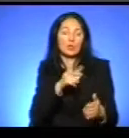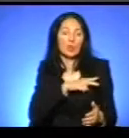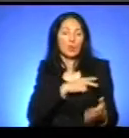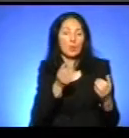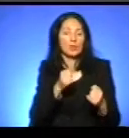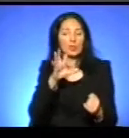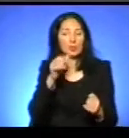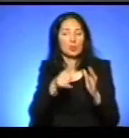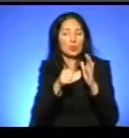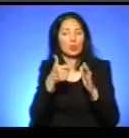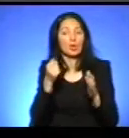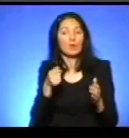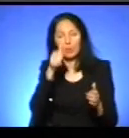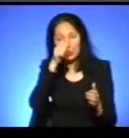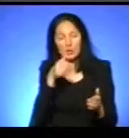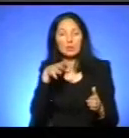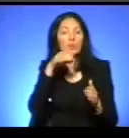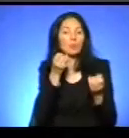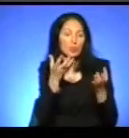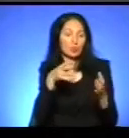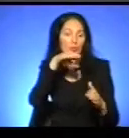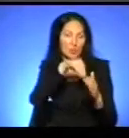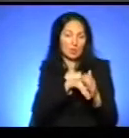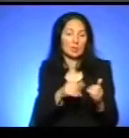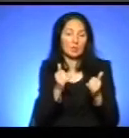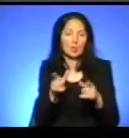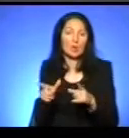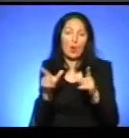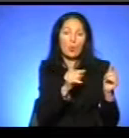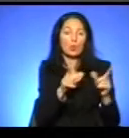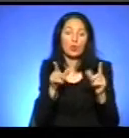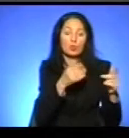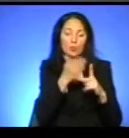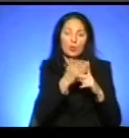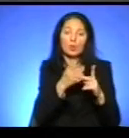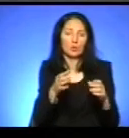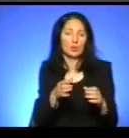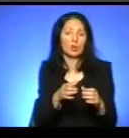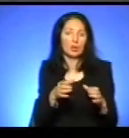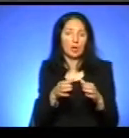просто відірвати і закласти на перевезення пільговиків. Власне, це не є великі суми.